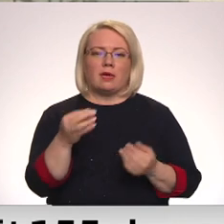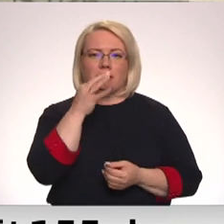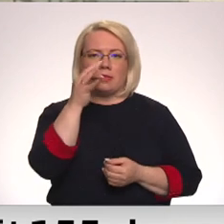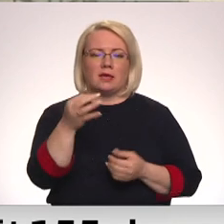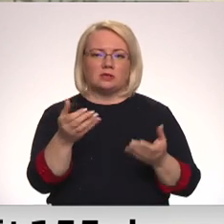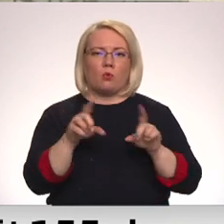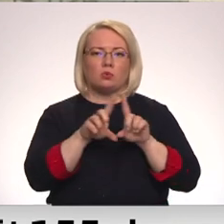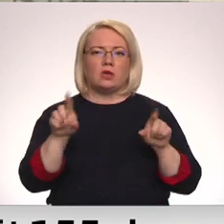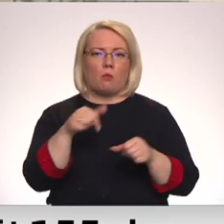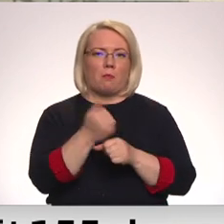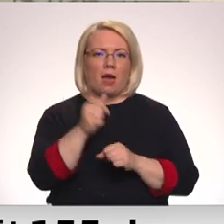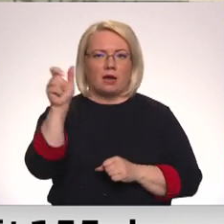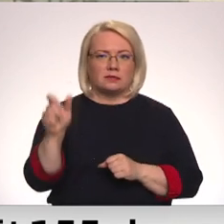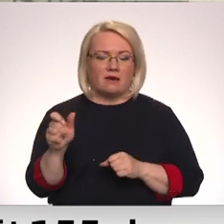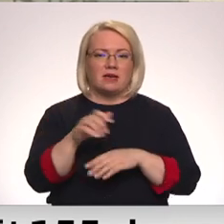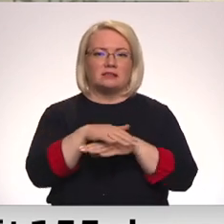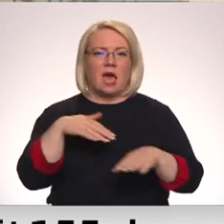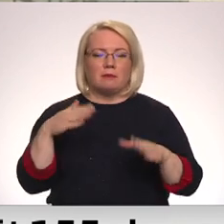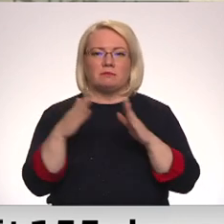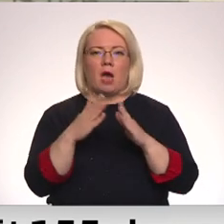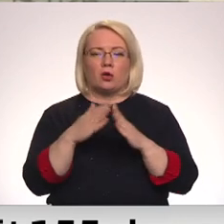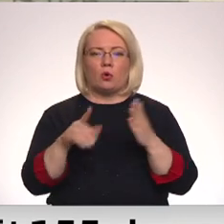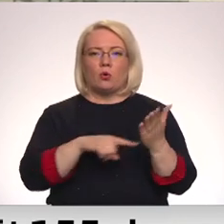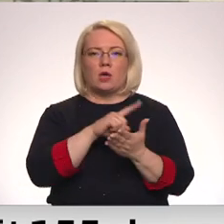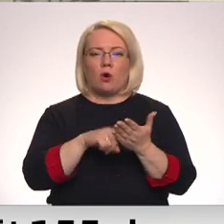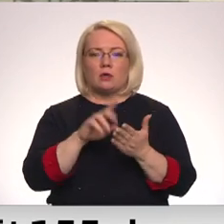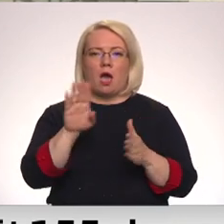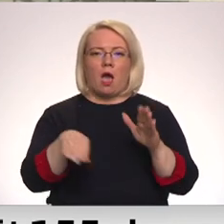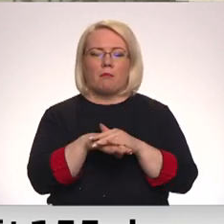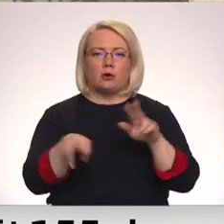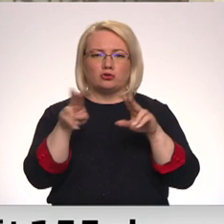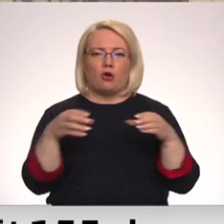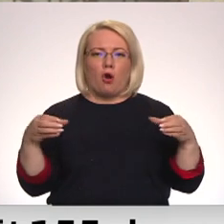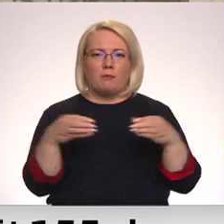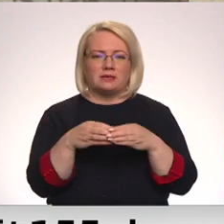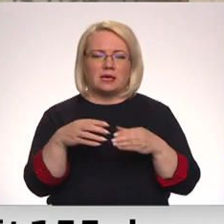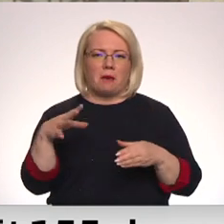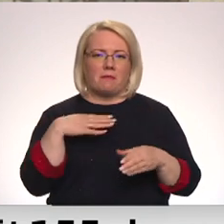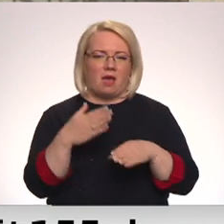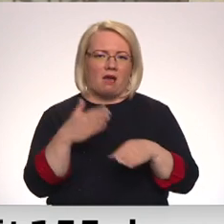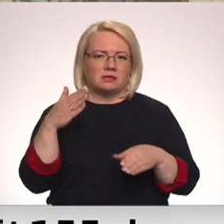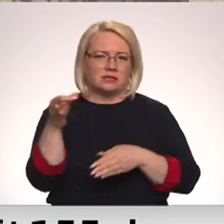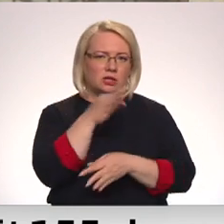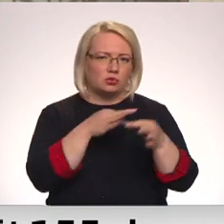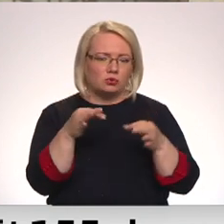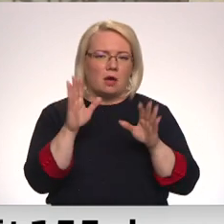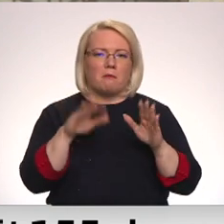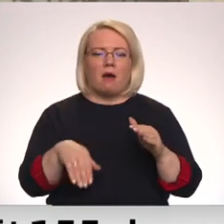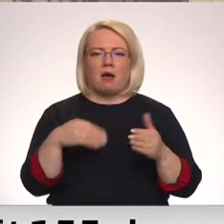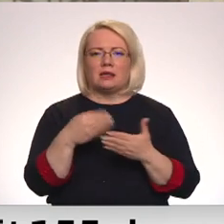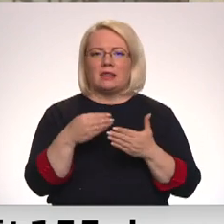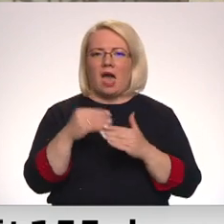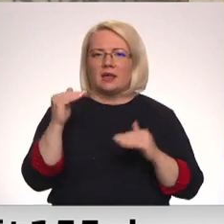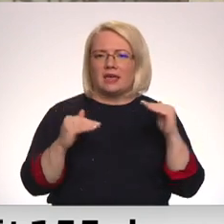pārstāve. Sājumas mājokļa jautājuma apakšu komisijas sēdē izvērtās asas diskusijas, gan par iespējamo tarifu, gan